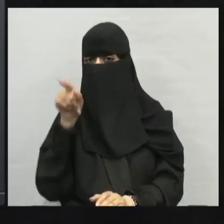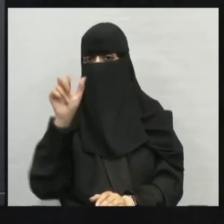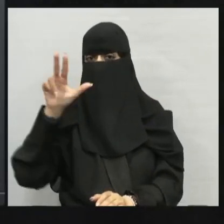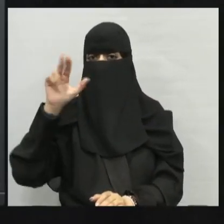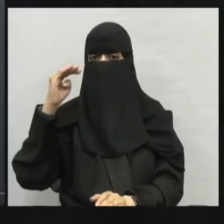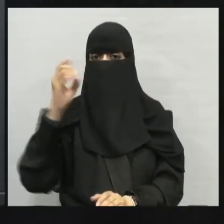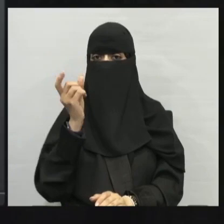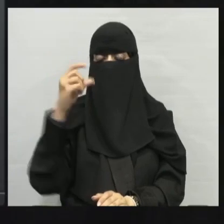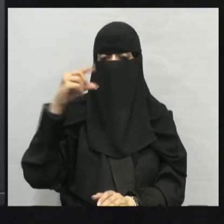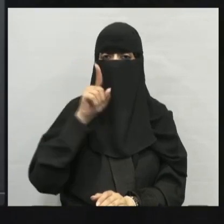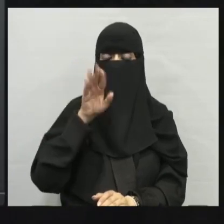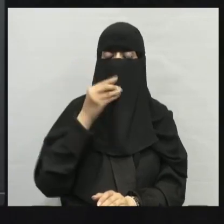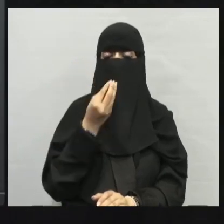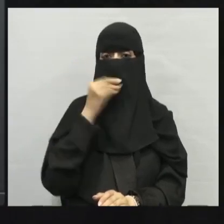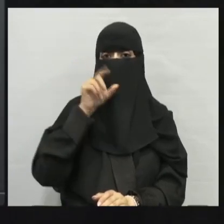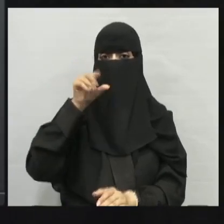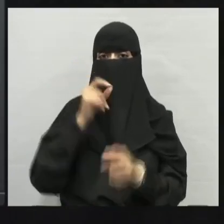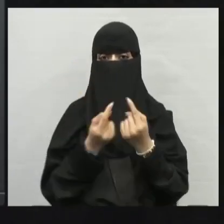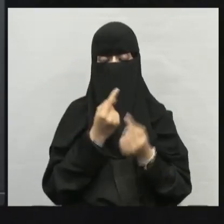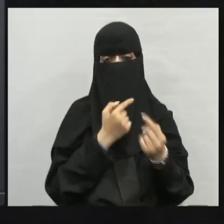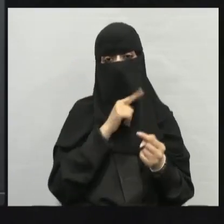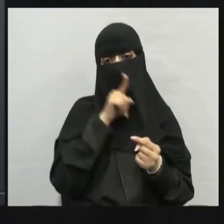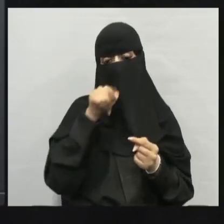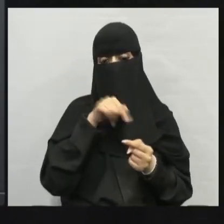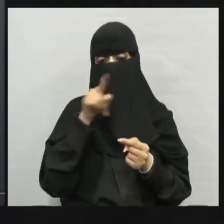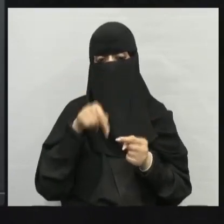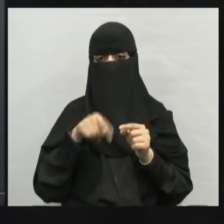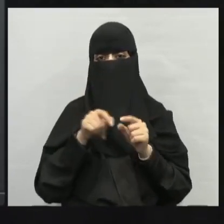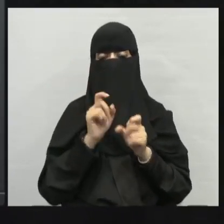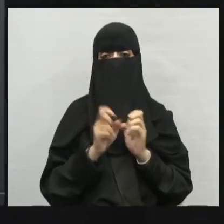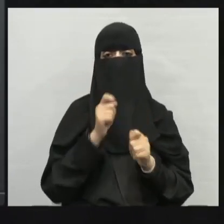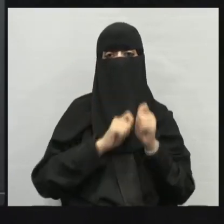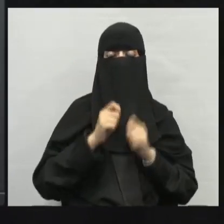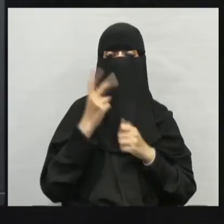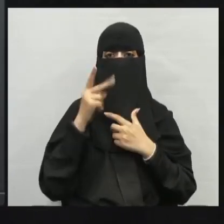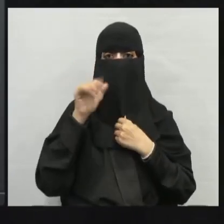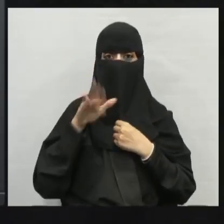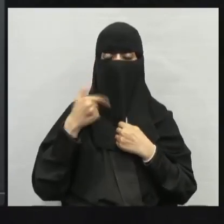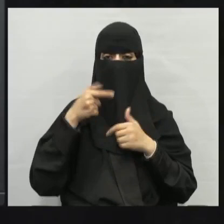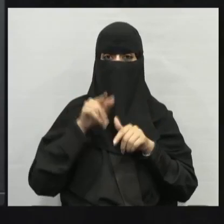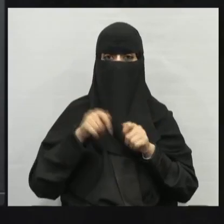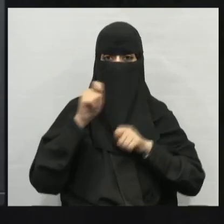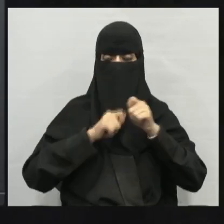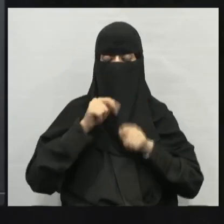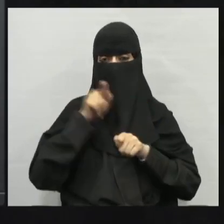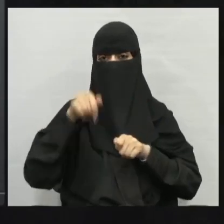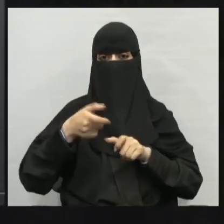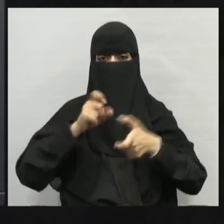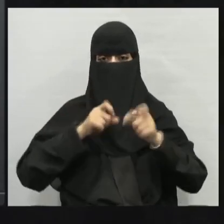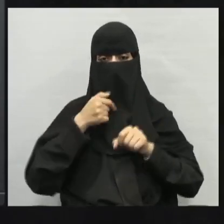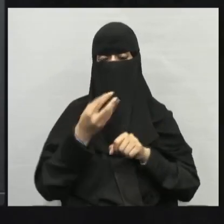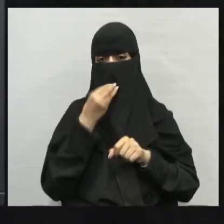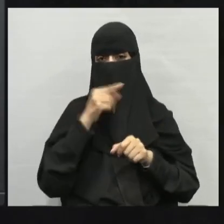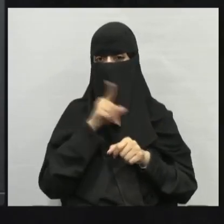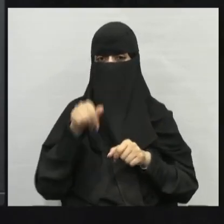تأكل الجندب فالجندب يأكل النباتات فنقول أن الطيور هي مستهلك ثاني إذن المستهلكات هي كائنات